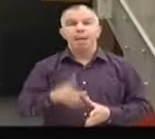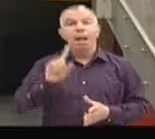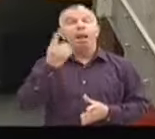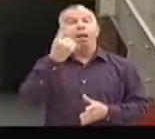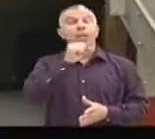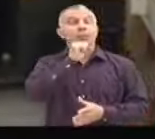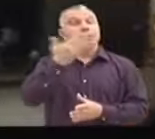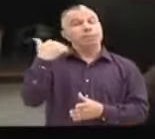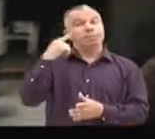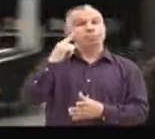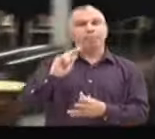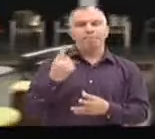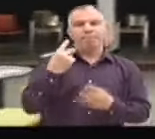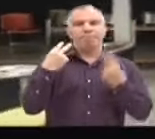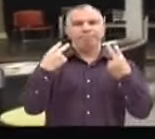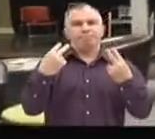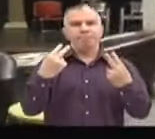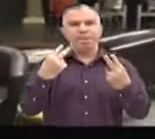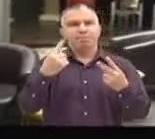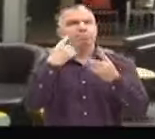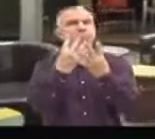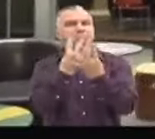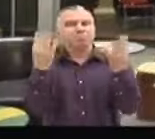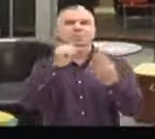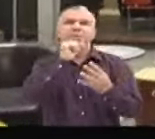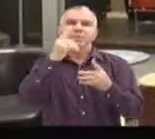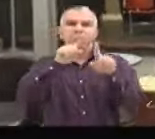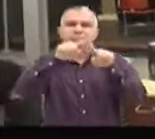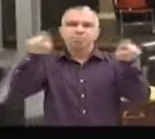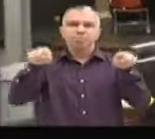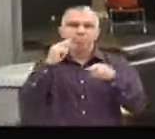À l'époque, c'était la belle époque.